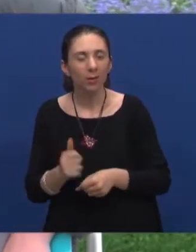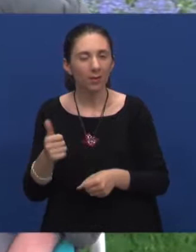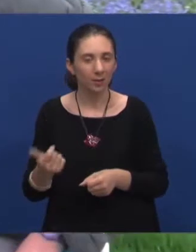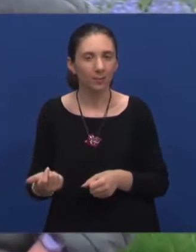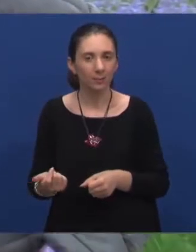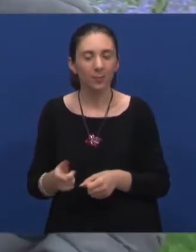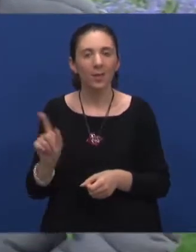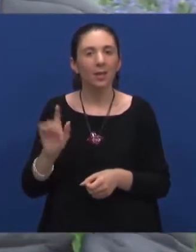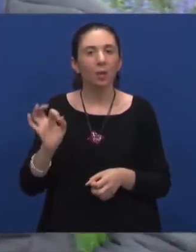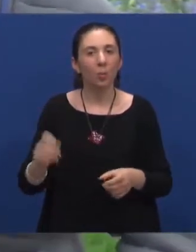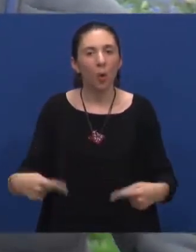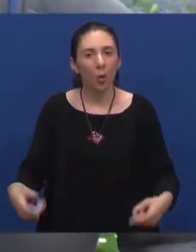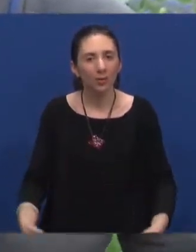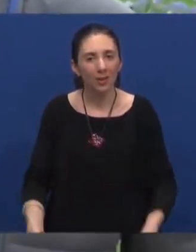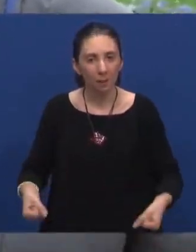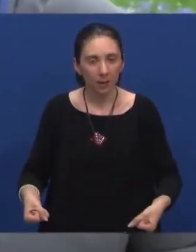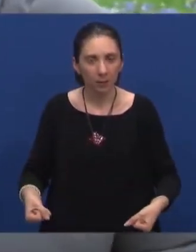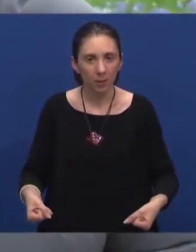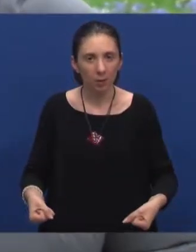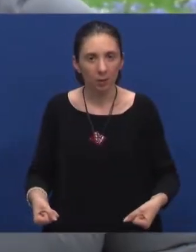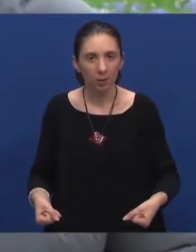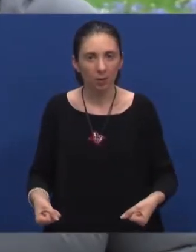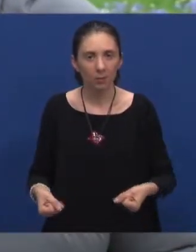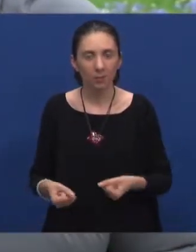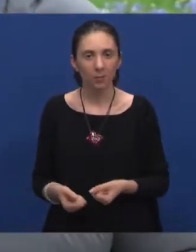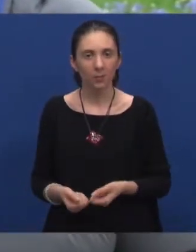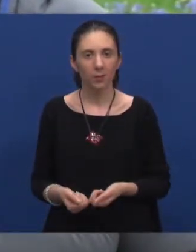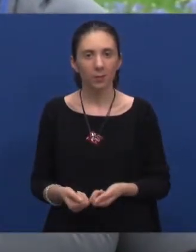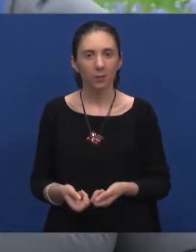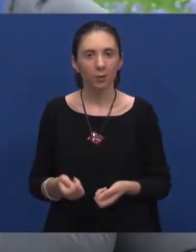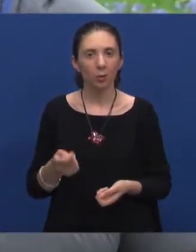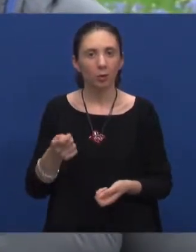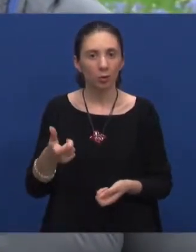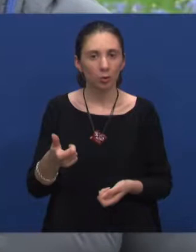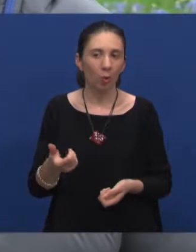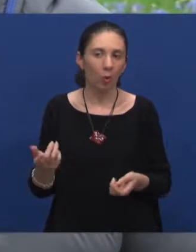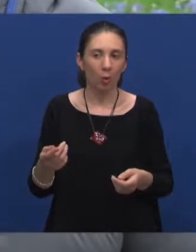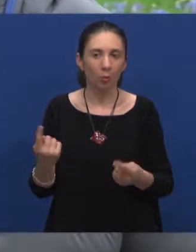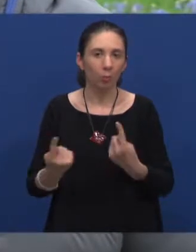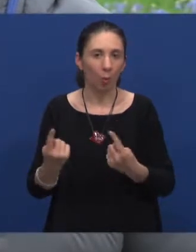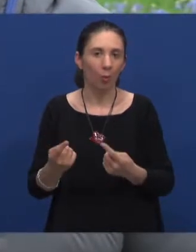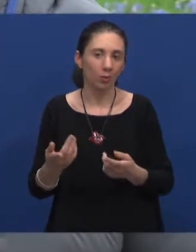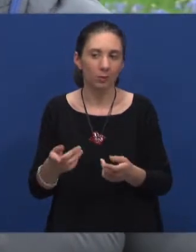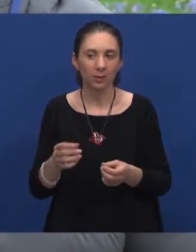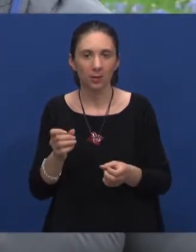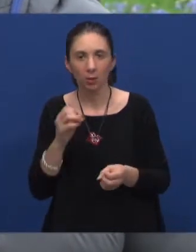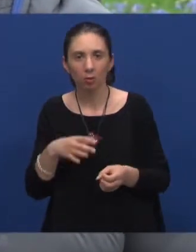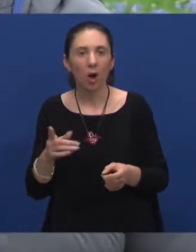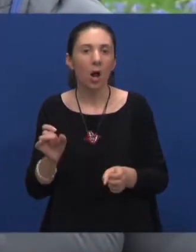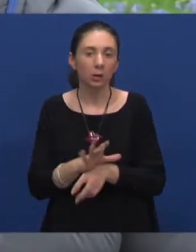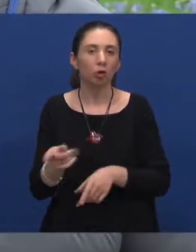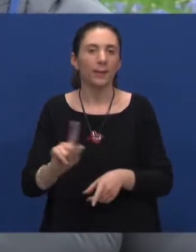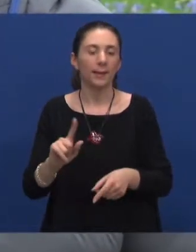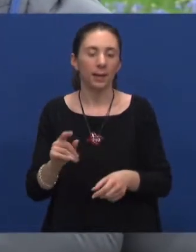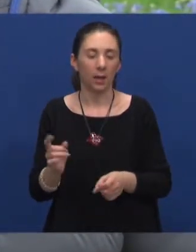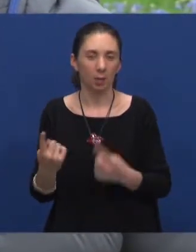pa nepravilno je primio kolica, pa je skoro neslovno završilo, no to se na sreću nije